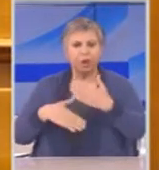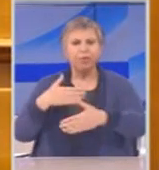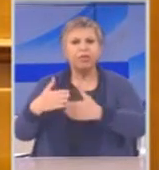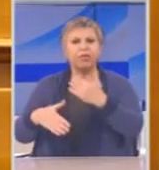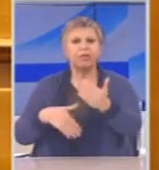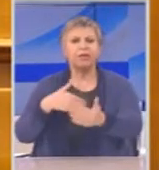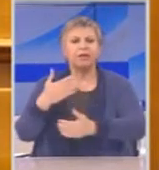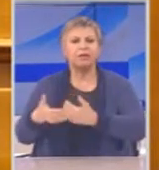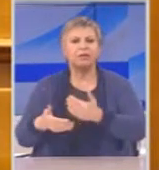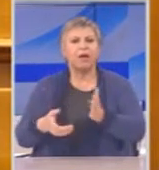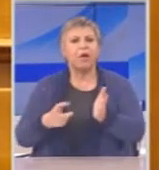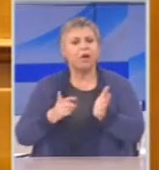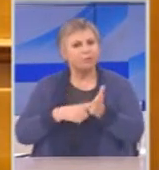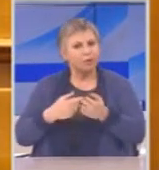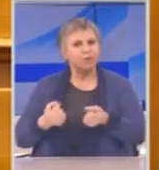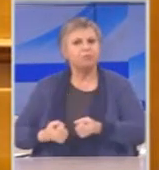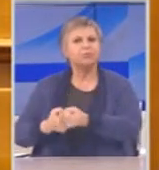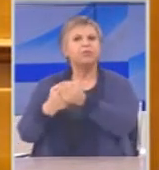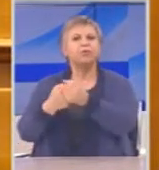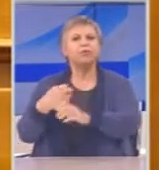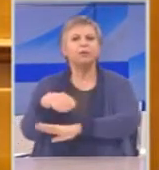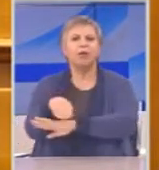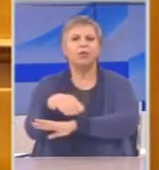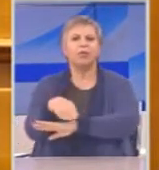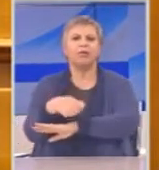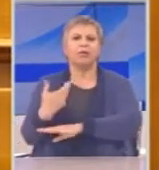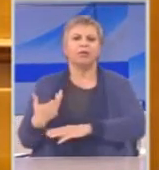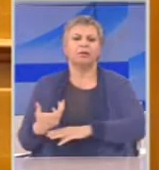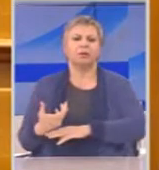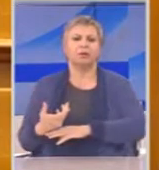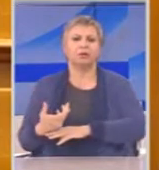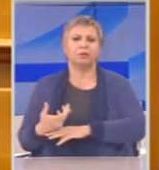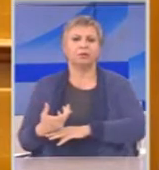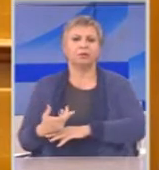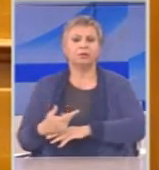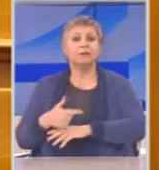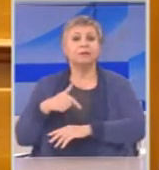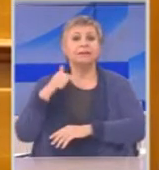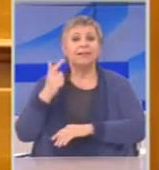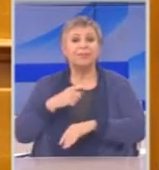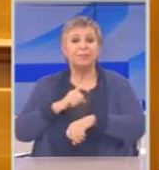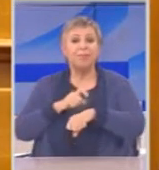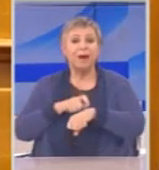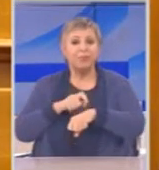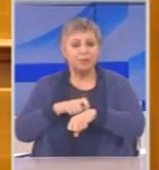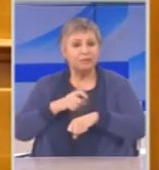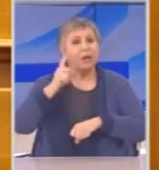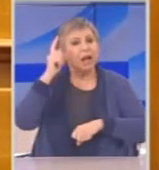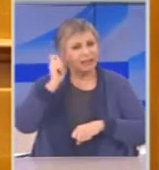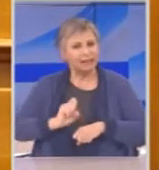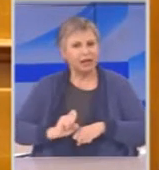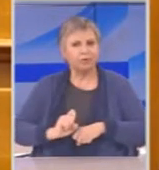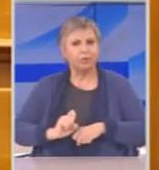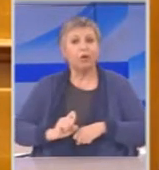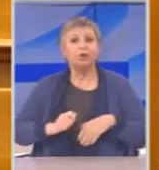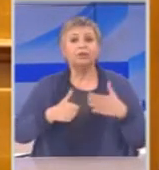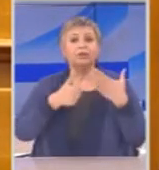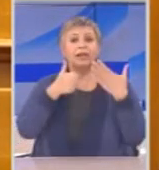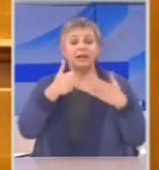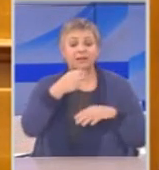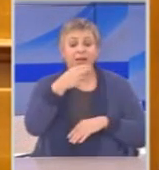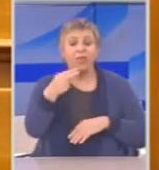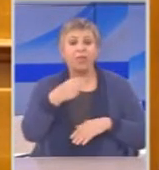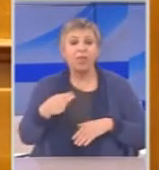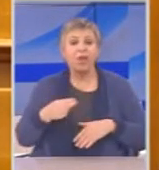και τη δικαιοσύνη στο έργο της. Το ότι έφτασαν έξι δικογραφίες οι